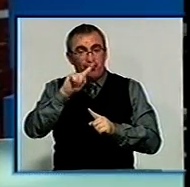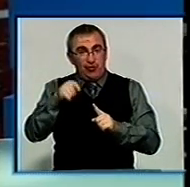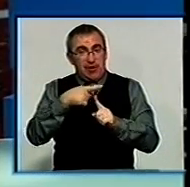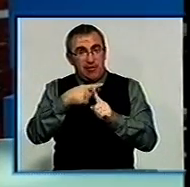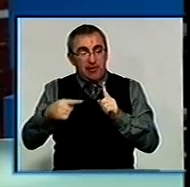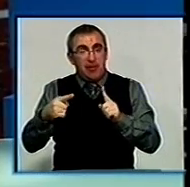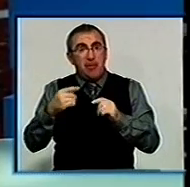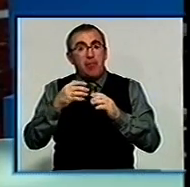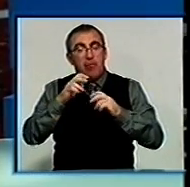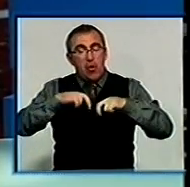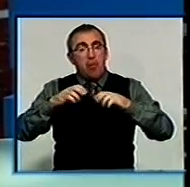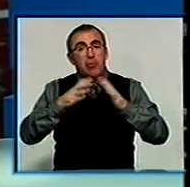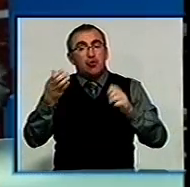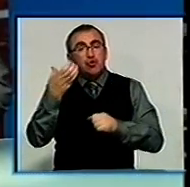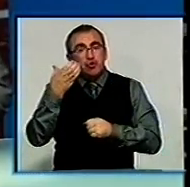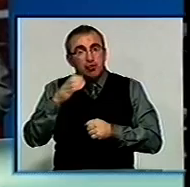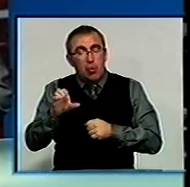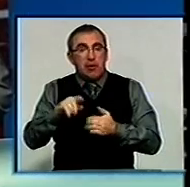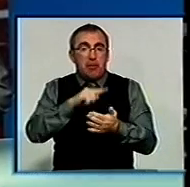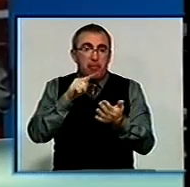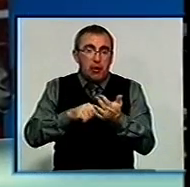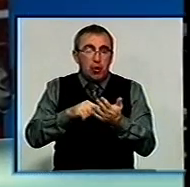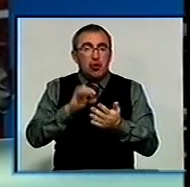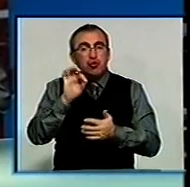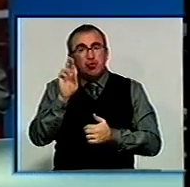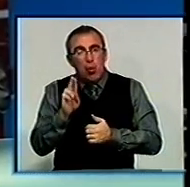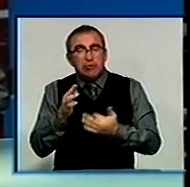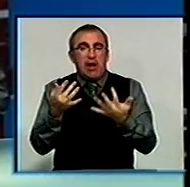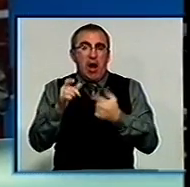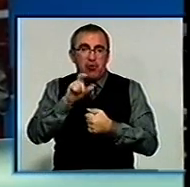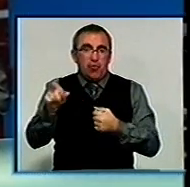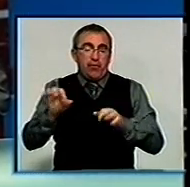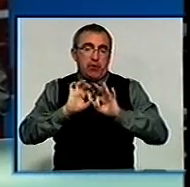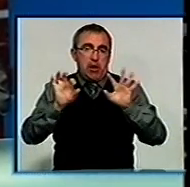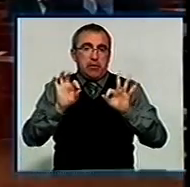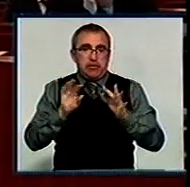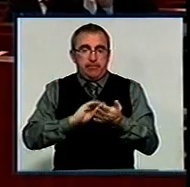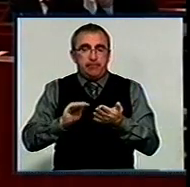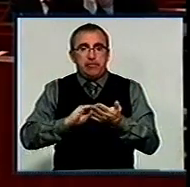більше сотні питань і ухвалили кілька кадрових і соціальних рішень. Подробиці розкаже Єна Семенюк.